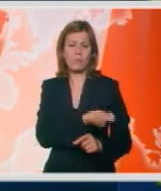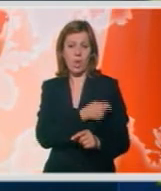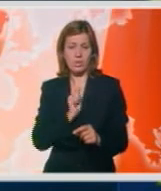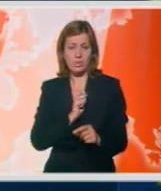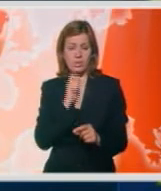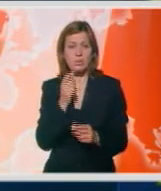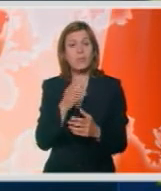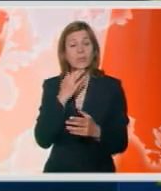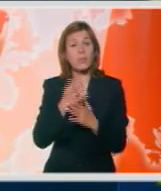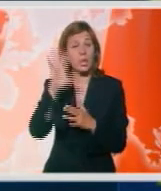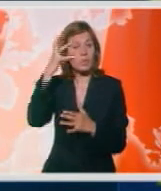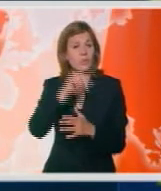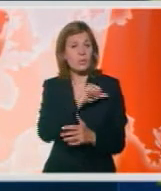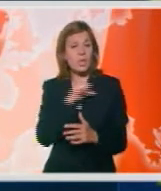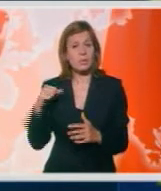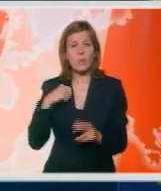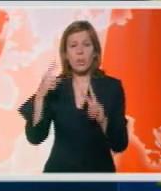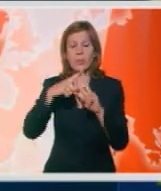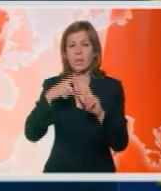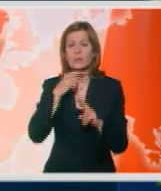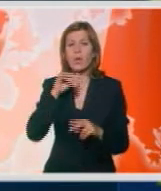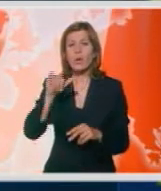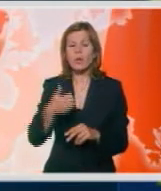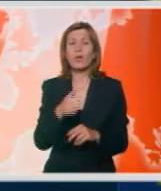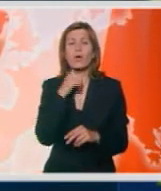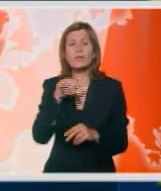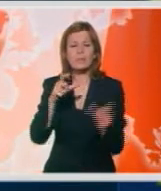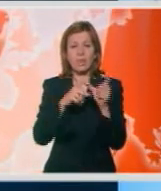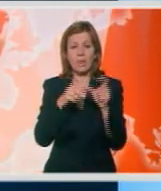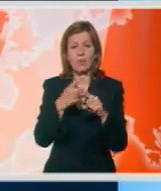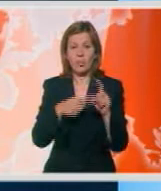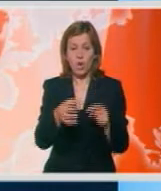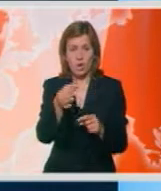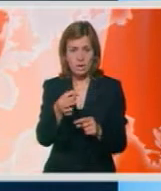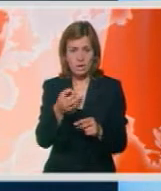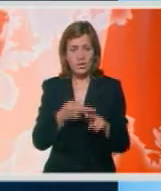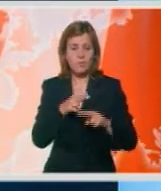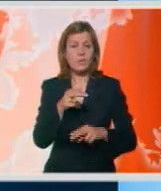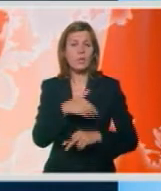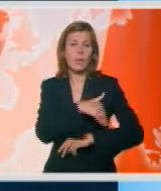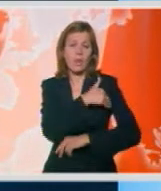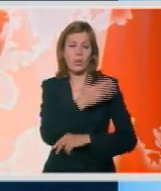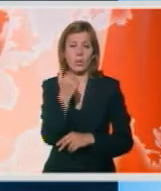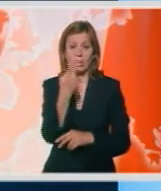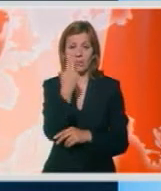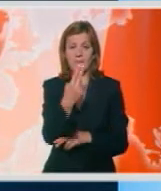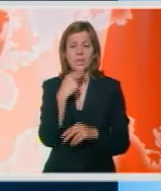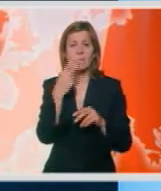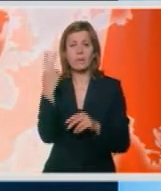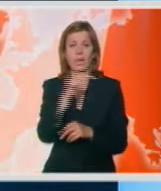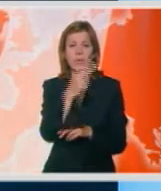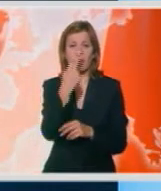Pretežno sunčeno zadržat će se na Pirinijskom i jugu Skandinavskog poluostrava. Maksimalna temperatura od 22 do